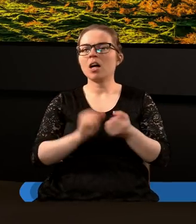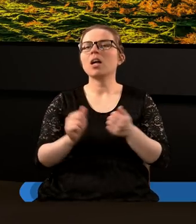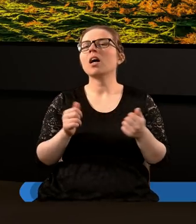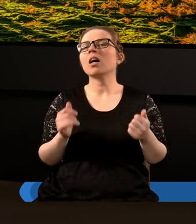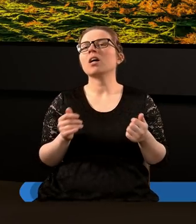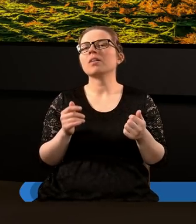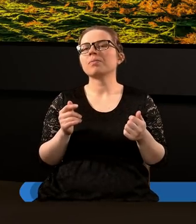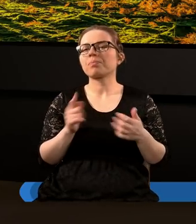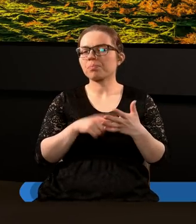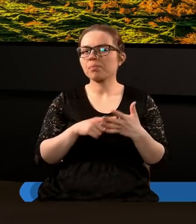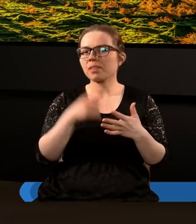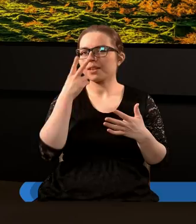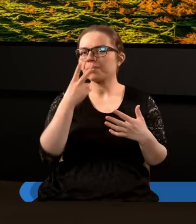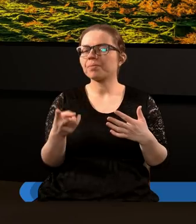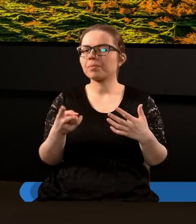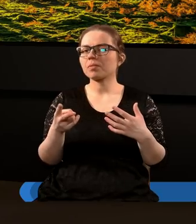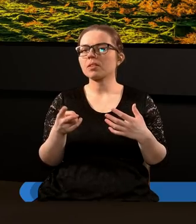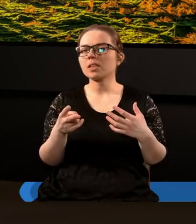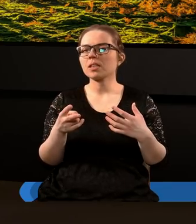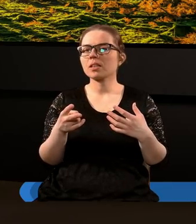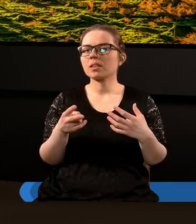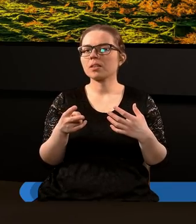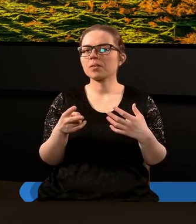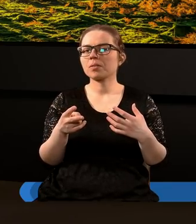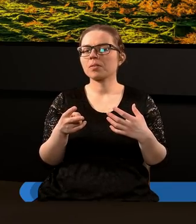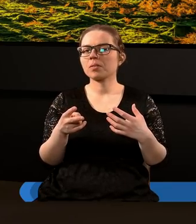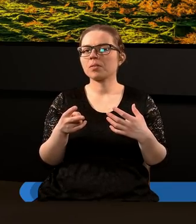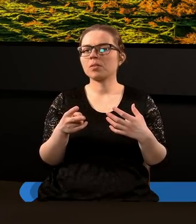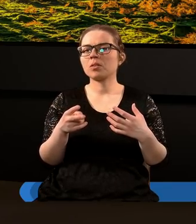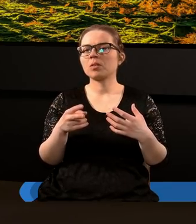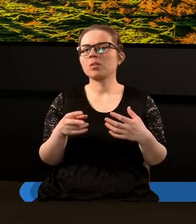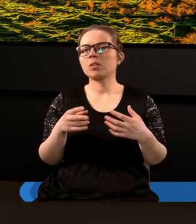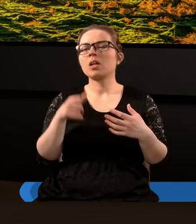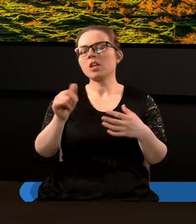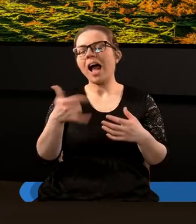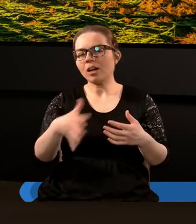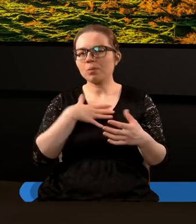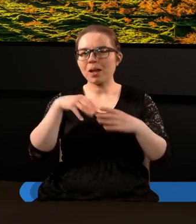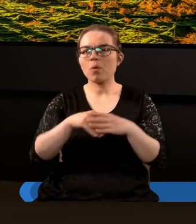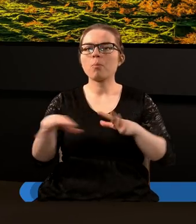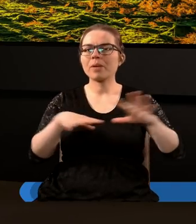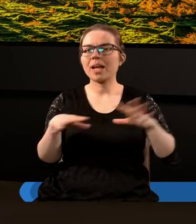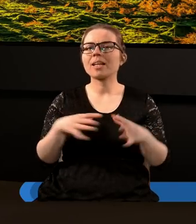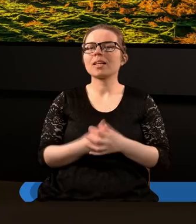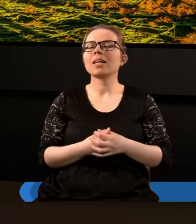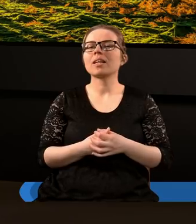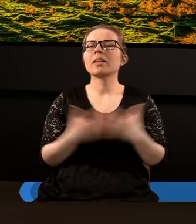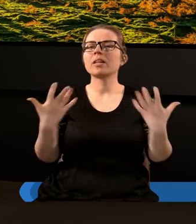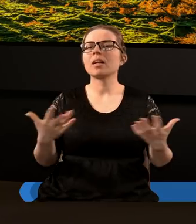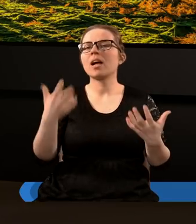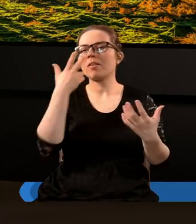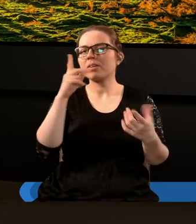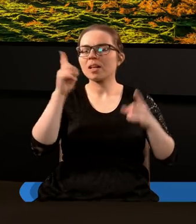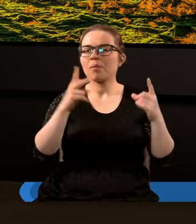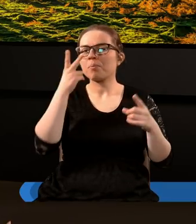Nam Jan tutaj wyjaśnia właśnie, pokazuje historycznie jak to miało miejsce i na razie